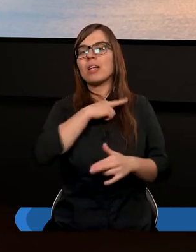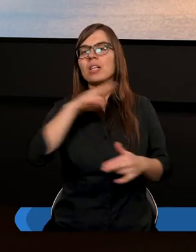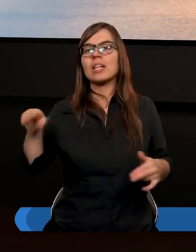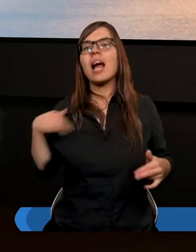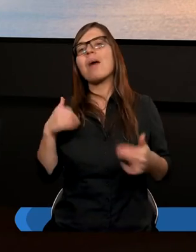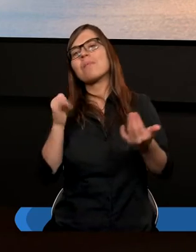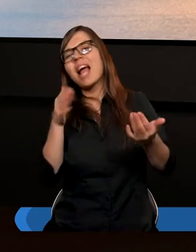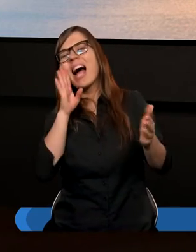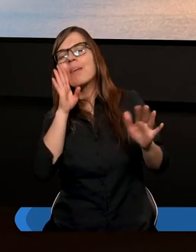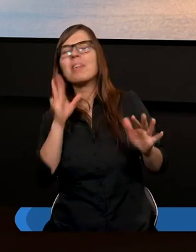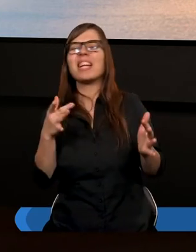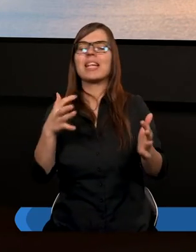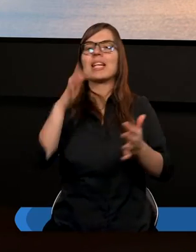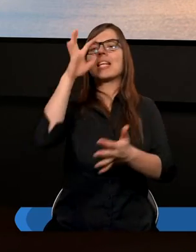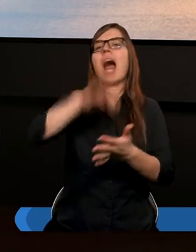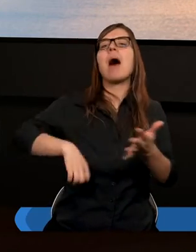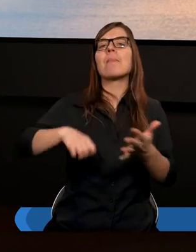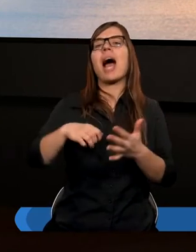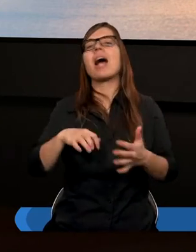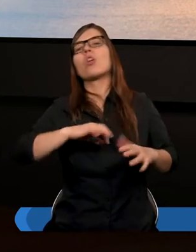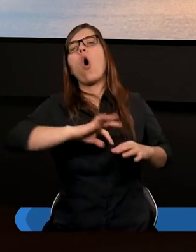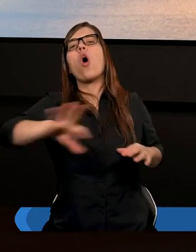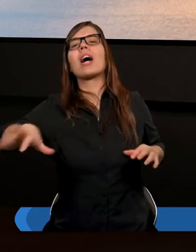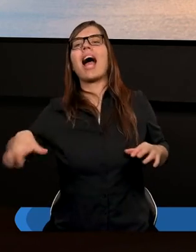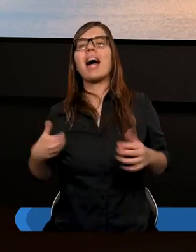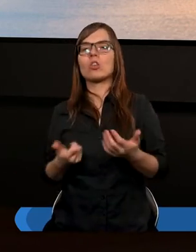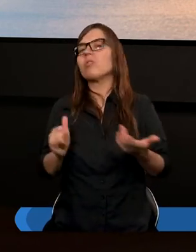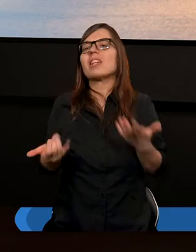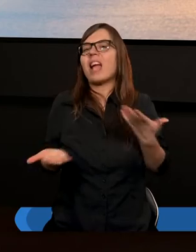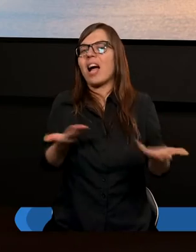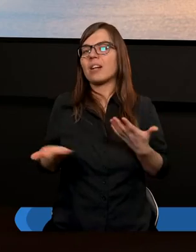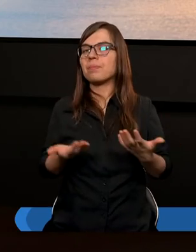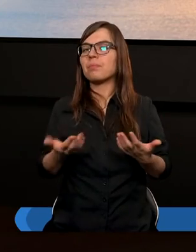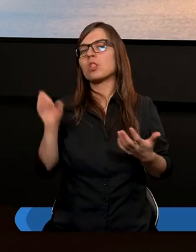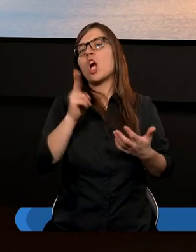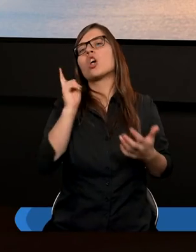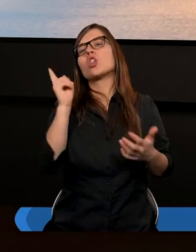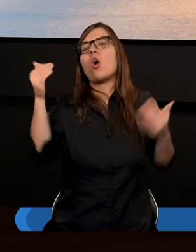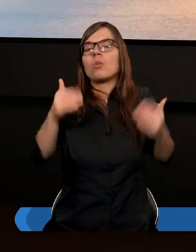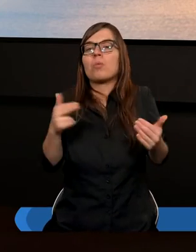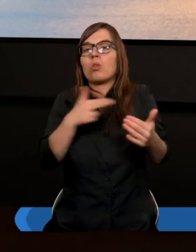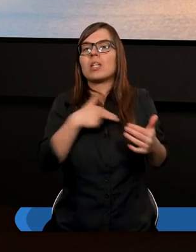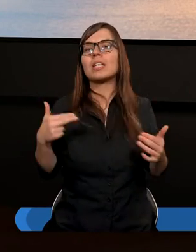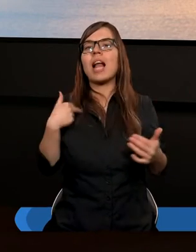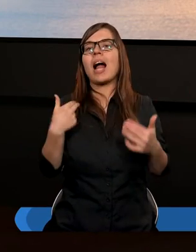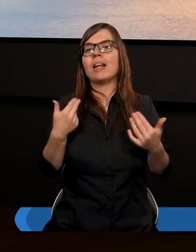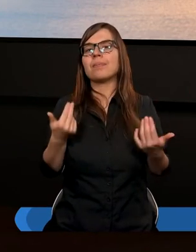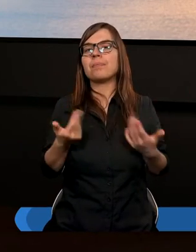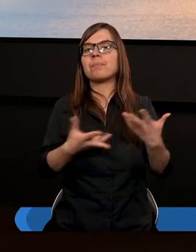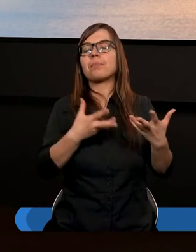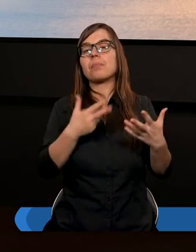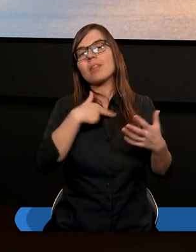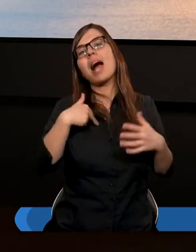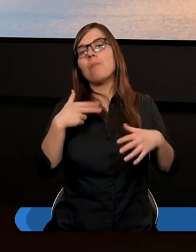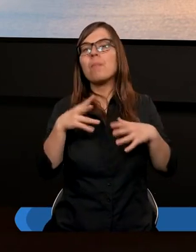jakoś zabrane, ukradzione i tak dalej. Że ktoś nas zatrudni do, albo my